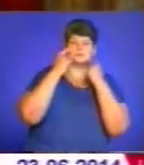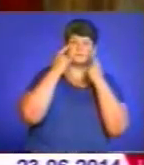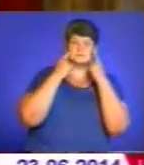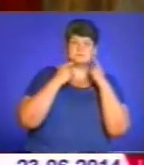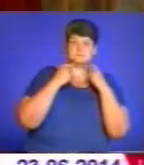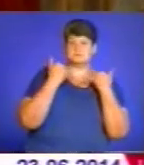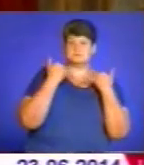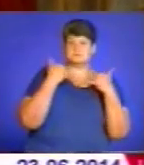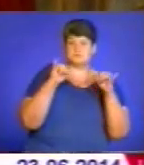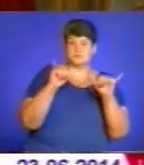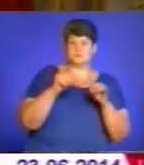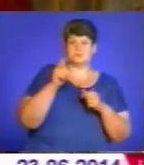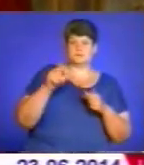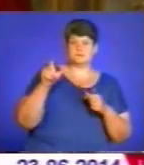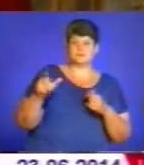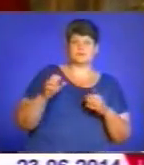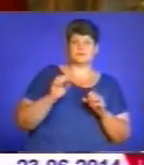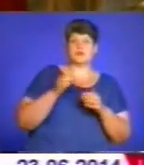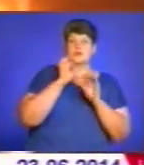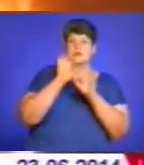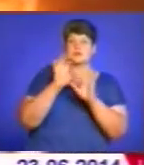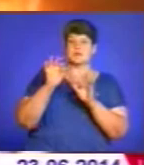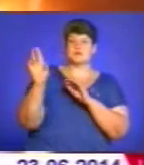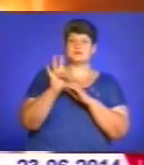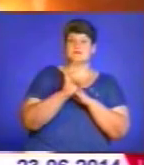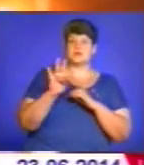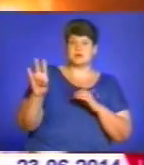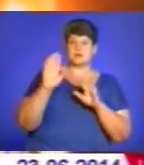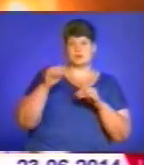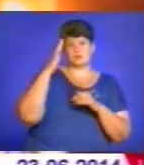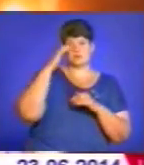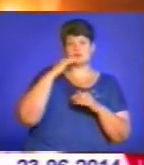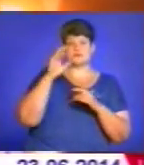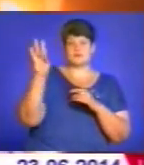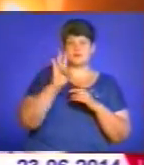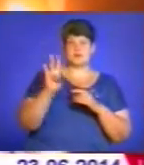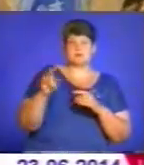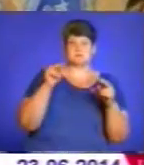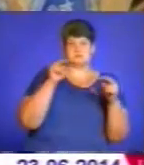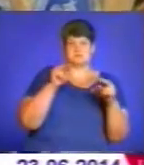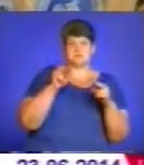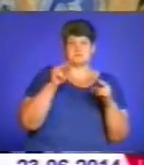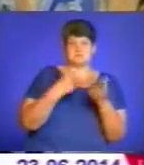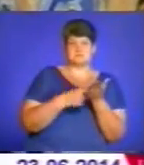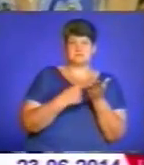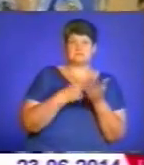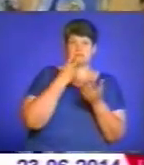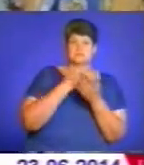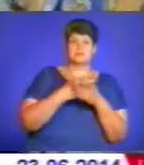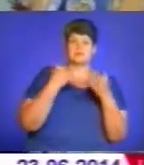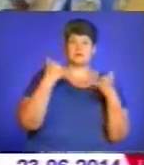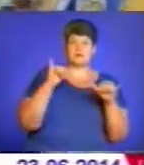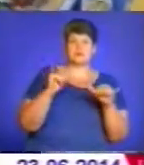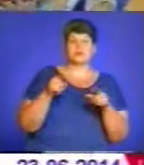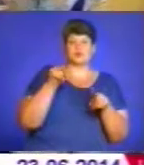Зворушені дивом Маркевичі сповістили про це священника. Дезабаром отець зі свідками підтвердили правдивість дива. До такого ж висновку